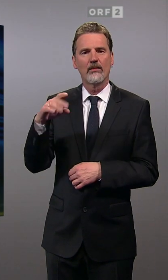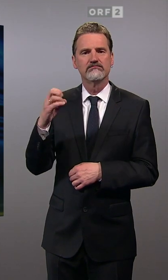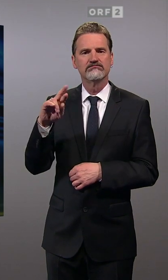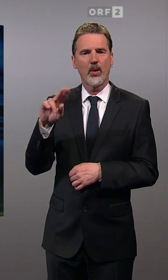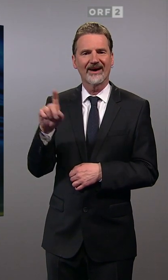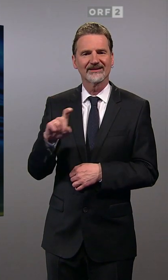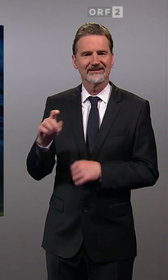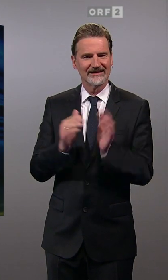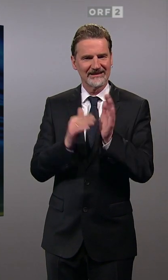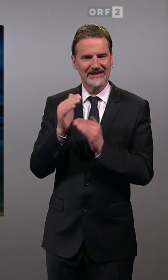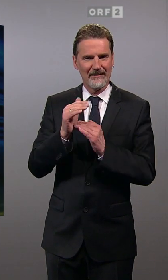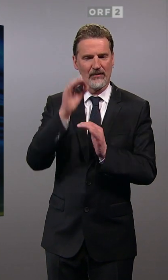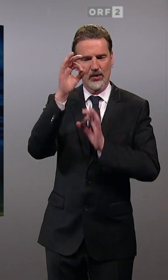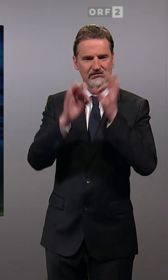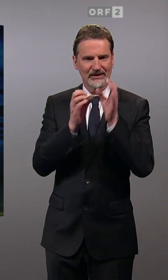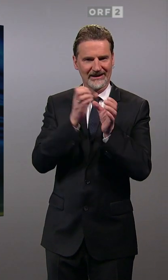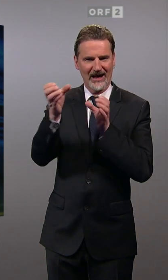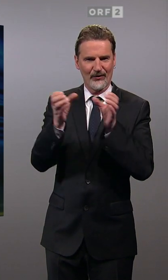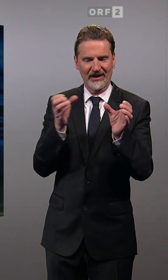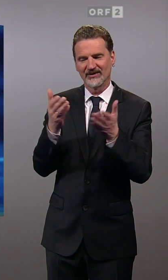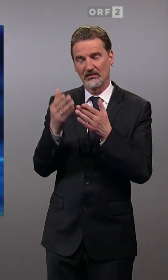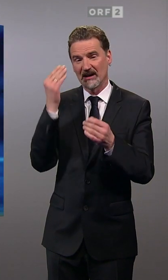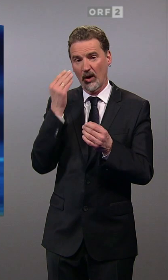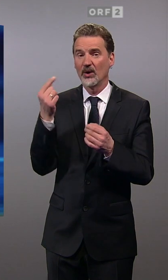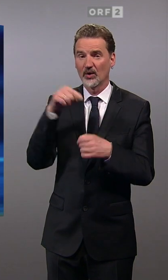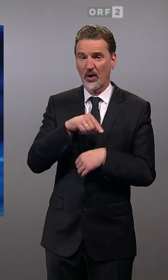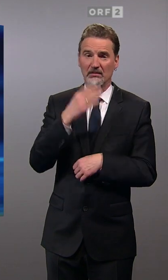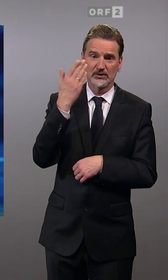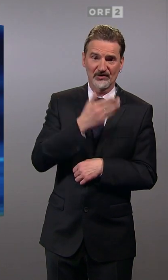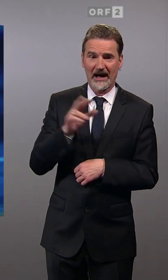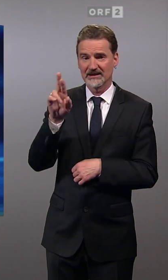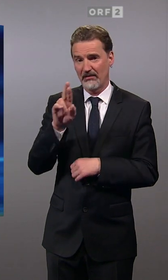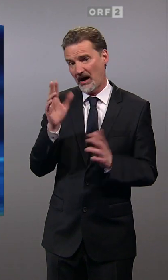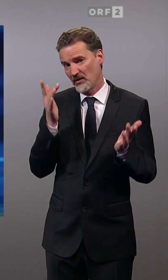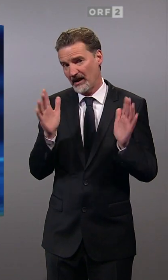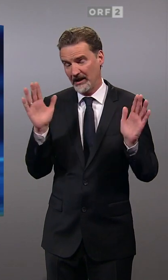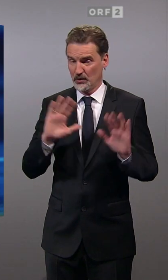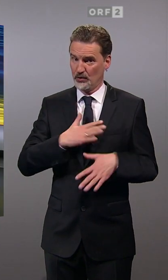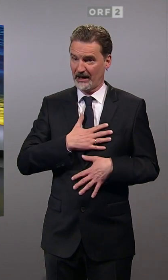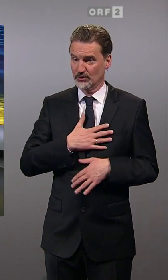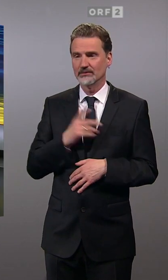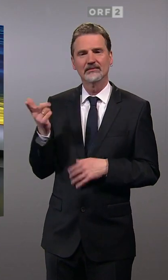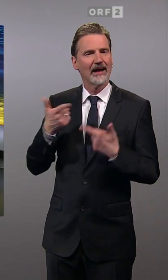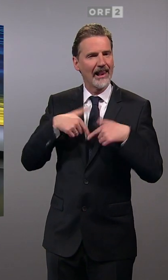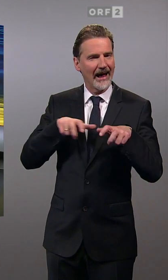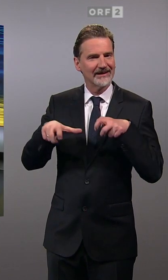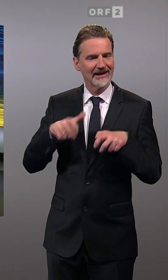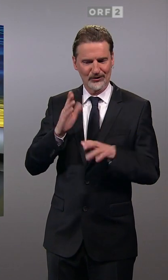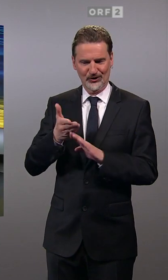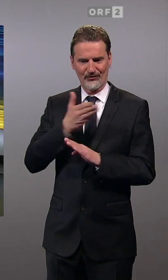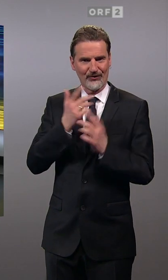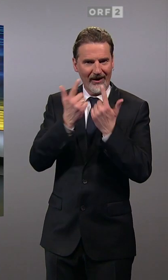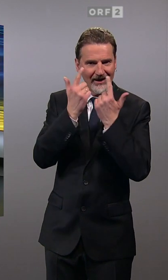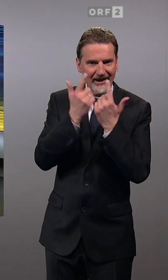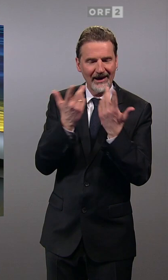da schon einige Überraschungen erleben. Es ist ein Arbeitsübereinkommen. haben in der Sendung zuvor kurz erklärt, in der Landesregierung sitzen alle Parteien drinnen, die die